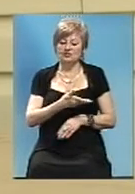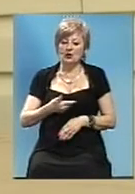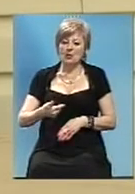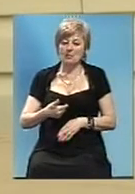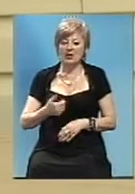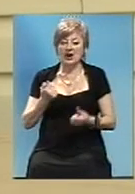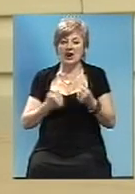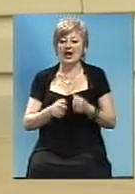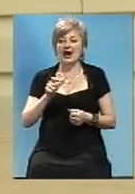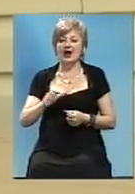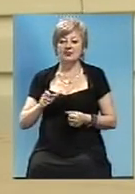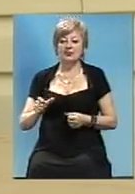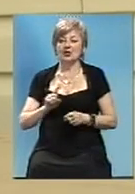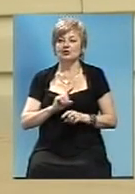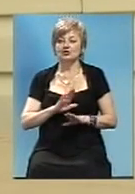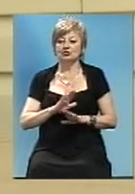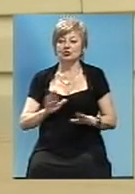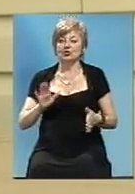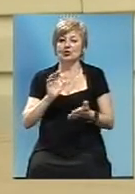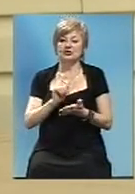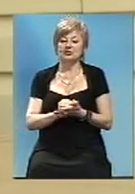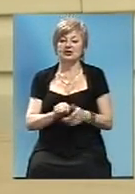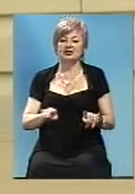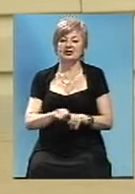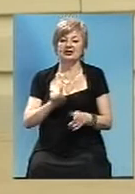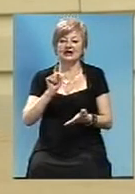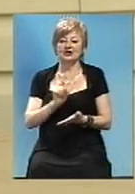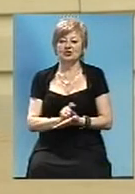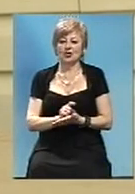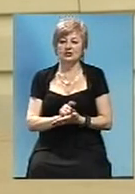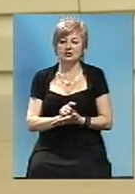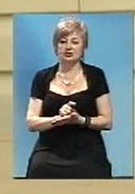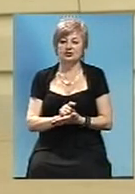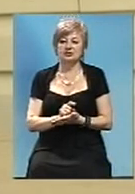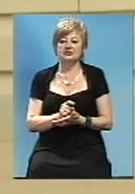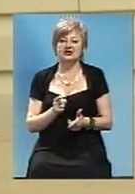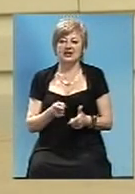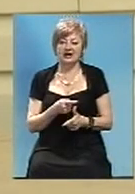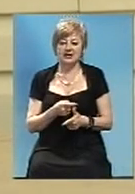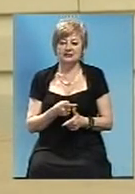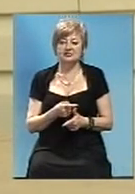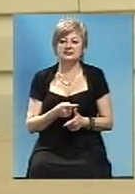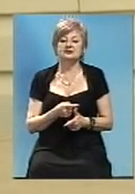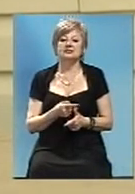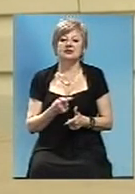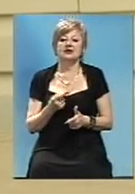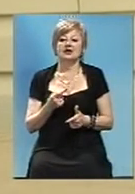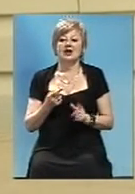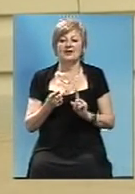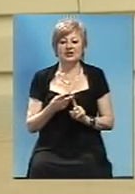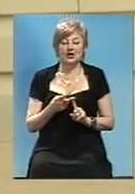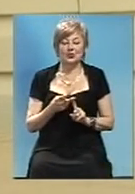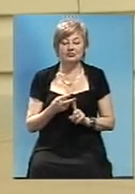автомобілисти, які не займають такі должності, Тарас. І вторе, скажіть, пожалуйста,